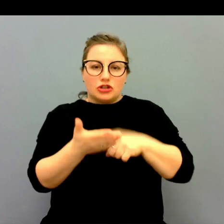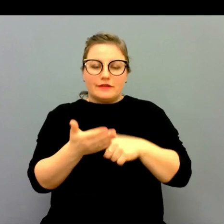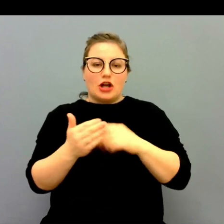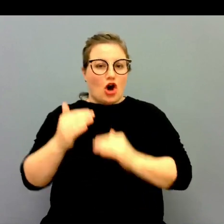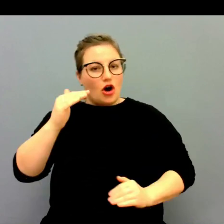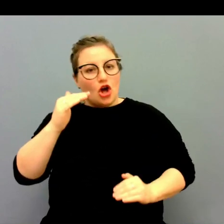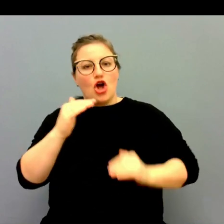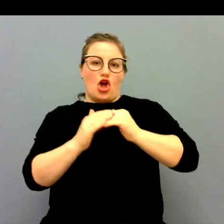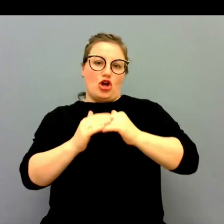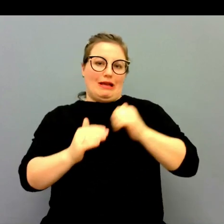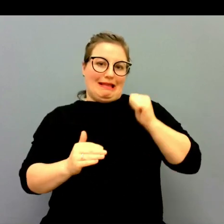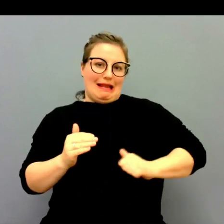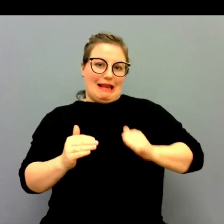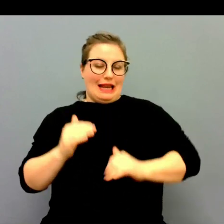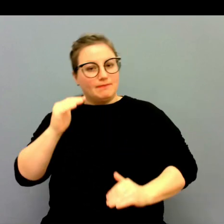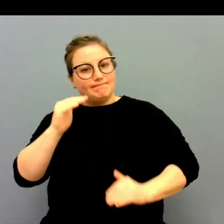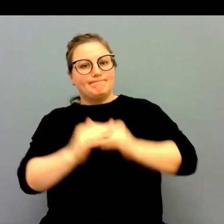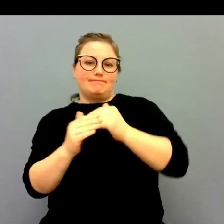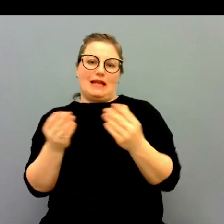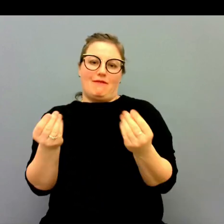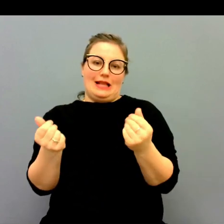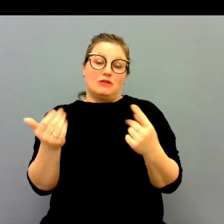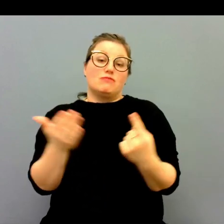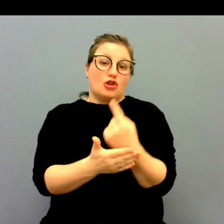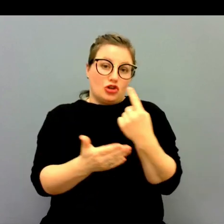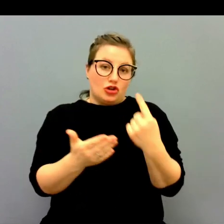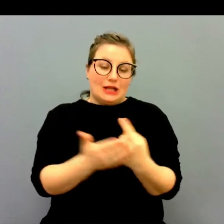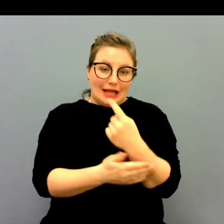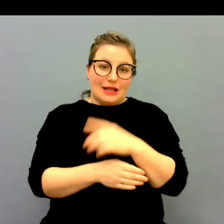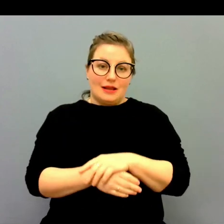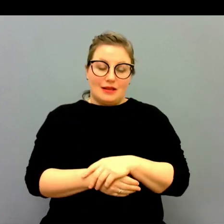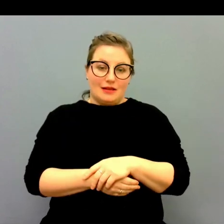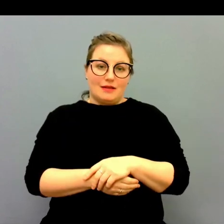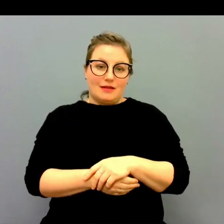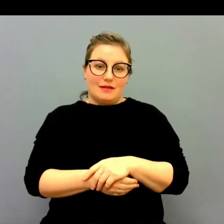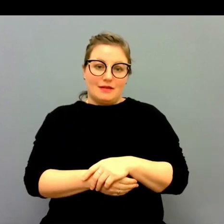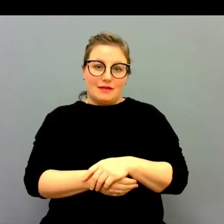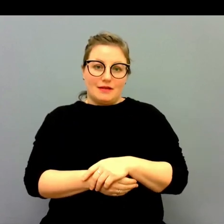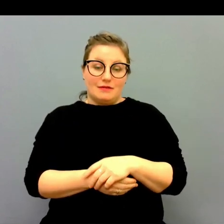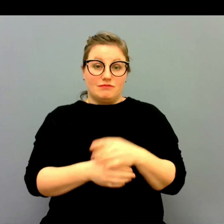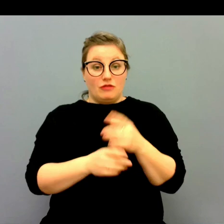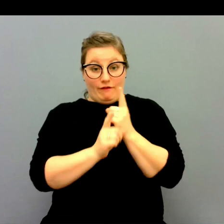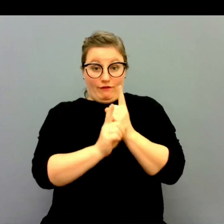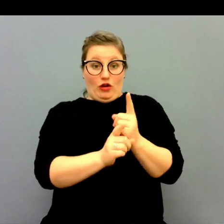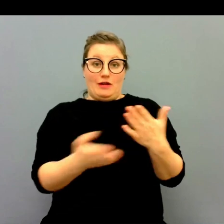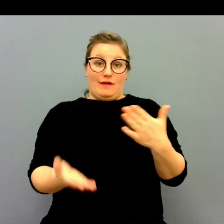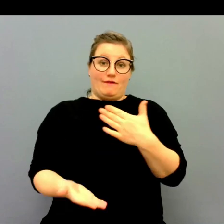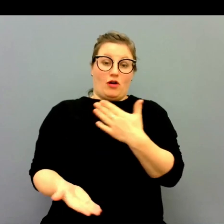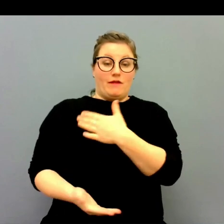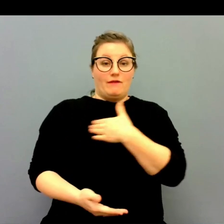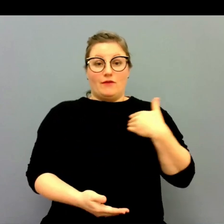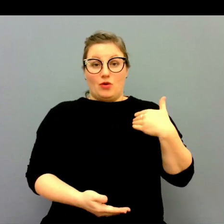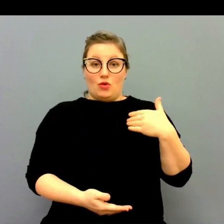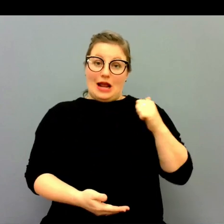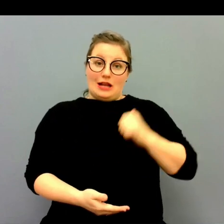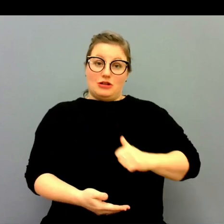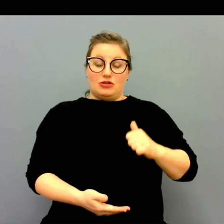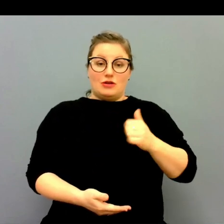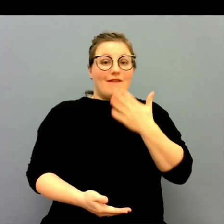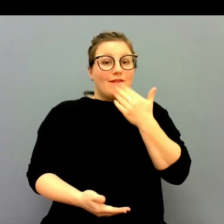så hög tillgänglighet och kvalitet som möjligt utifrån de tillgängliga resurserna som finns.